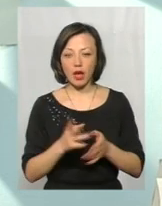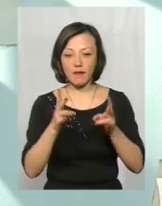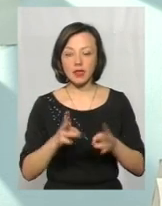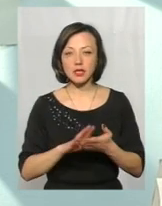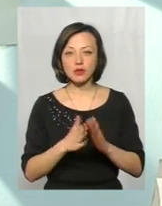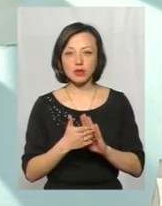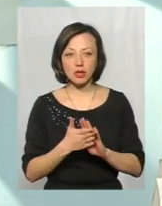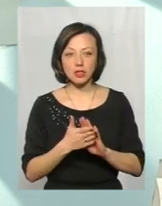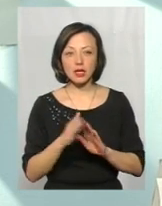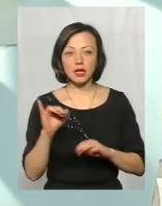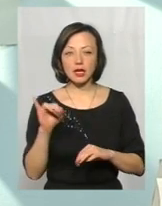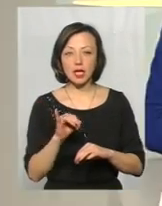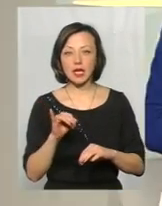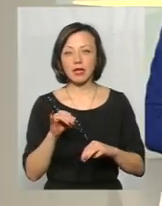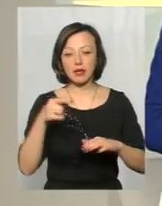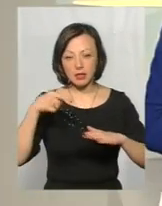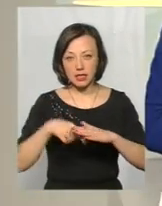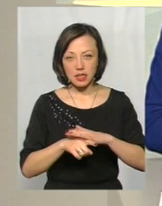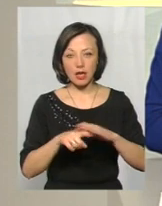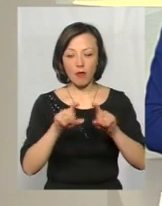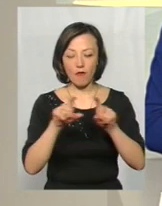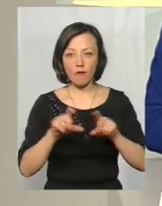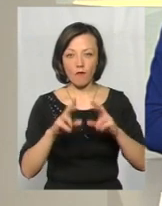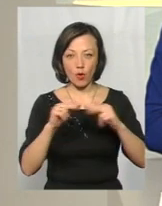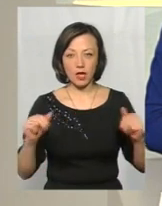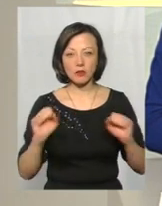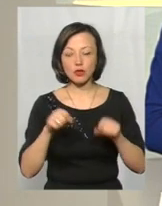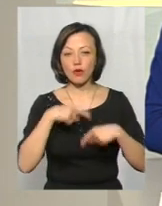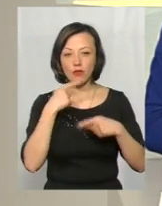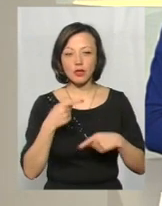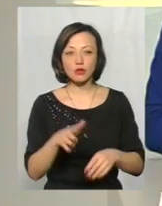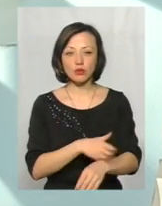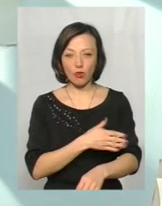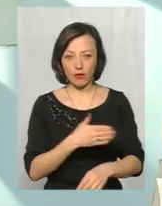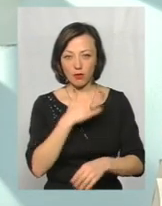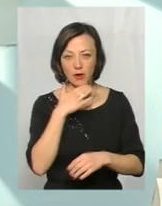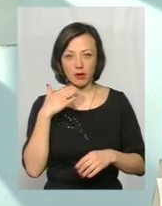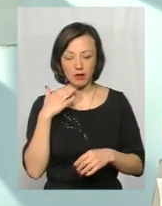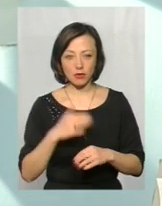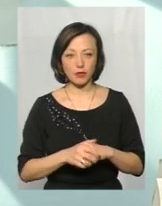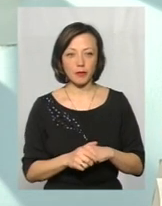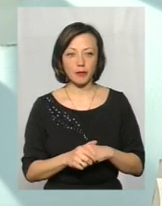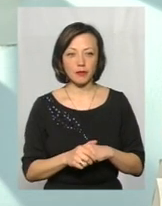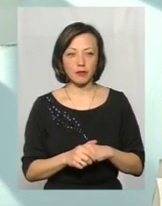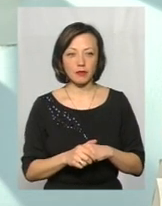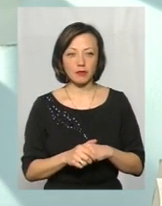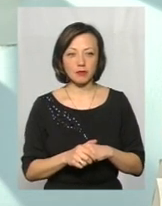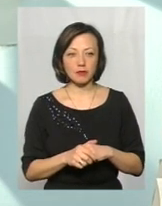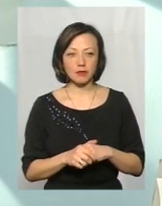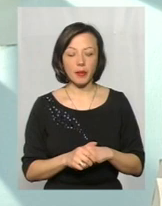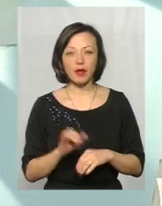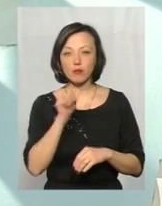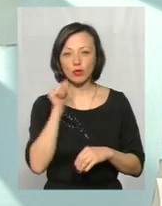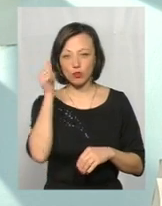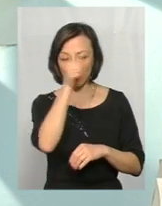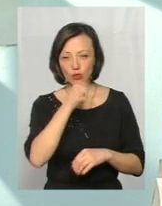ситуація із казармами фортеці. Це теж об'єкт, який, можна про нього говорити теж досить багато і досить довго. І в